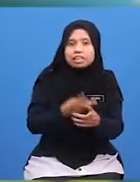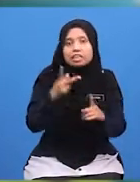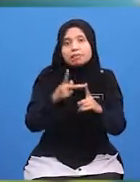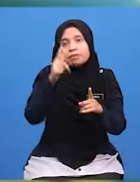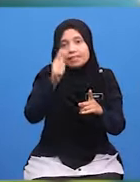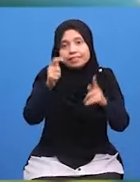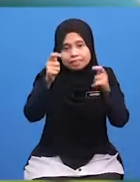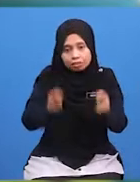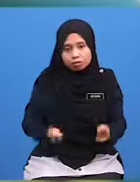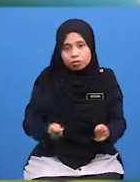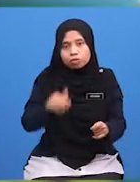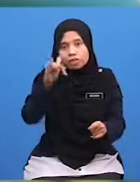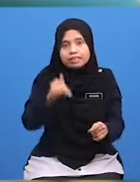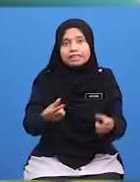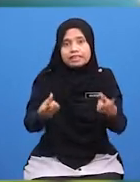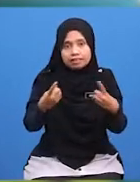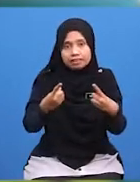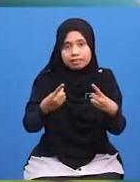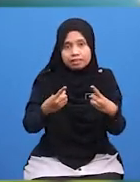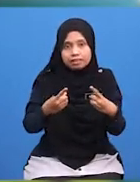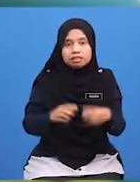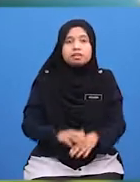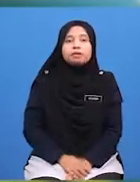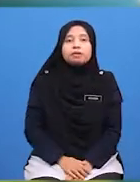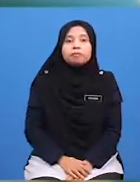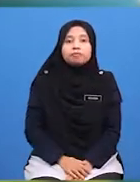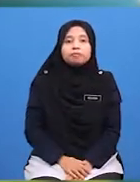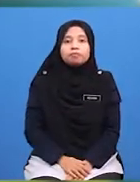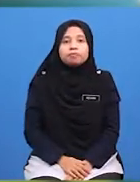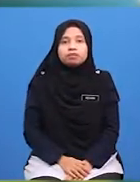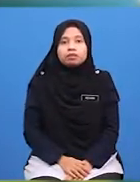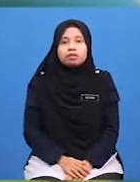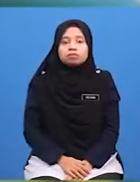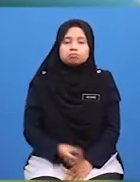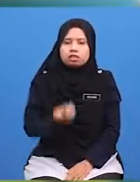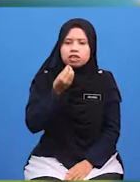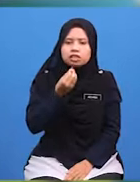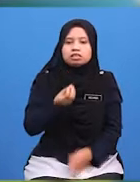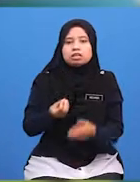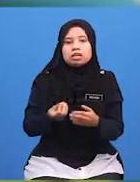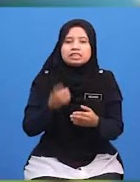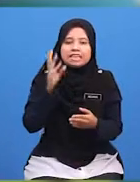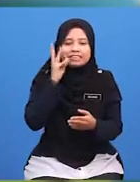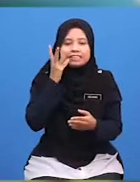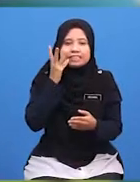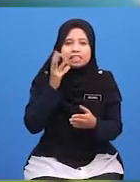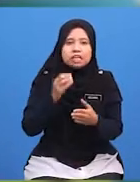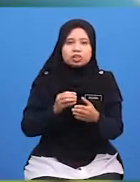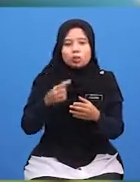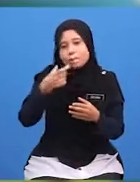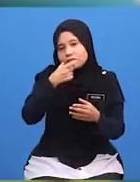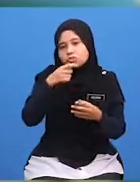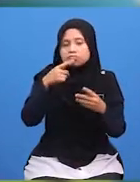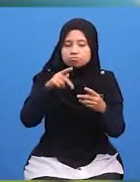Tetamu Yang Hadir Tidak Kira Sama Ada Ianya Makanan Yang Berat Atau Makanan Yang Ringan